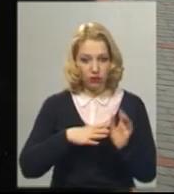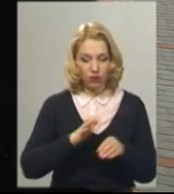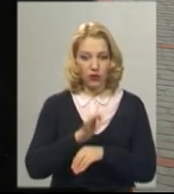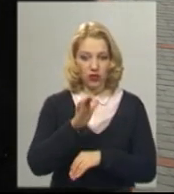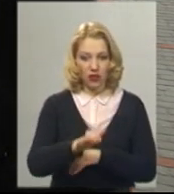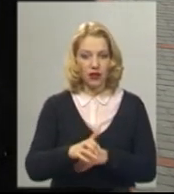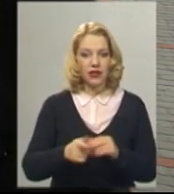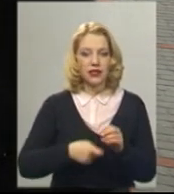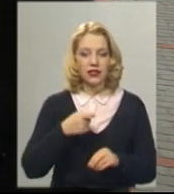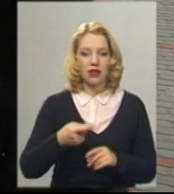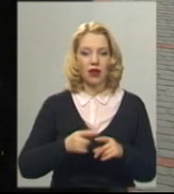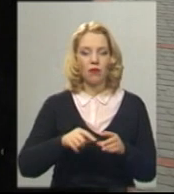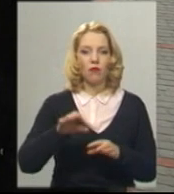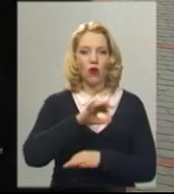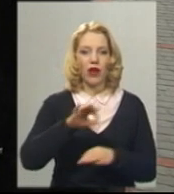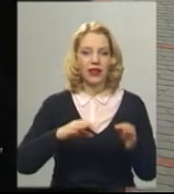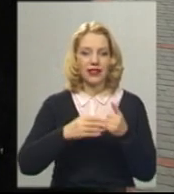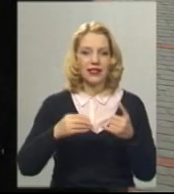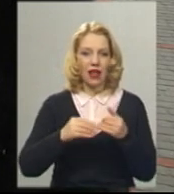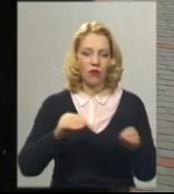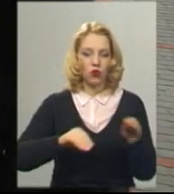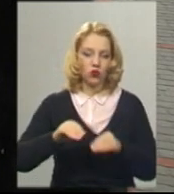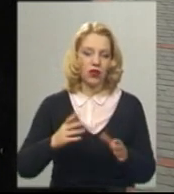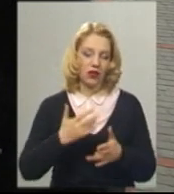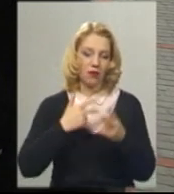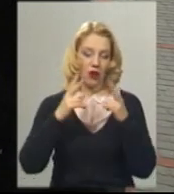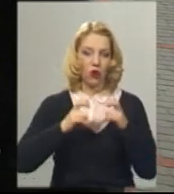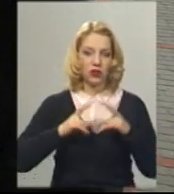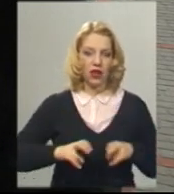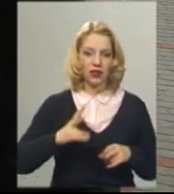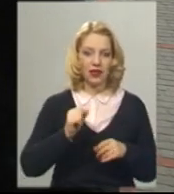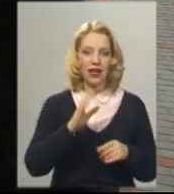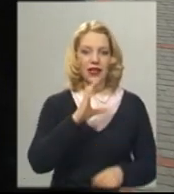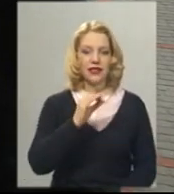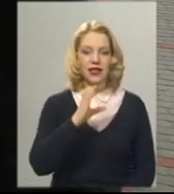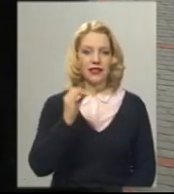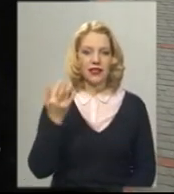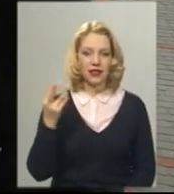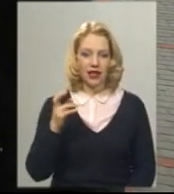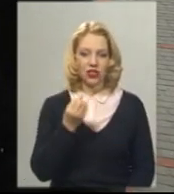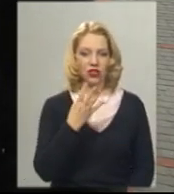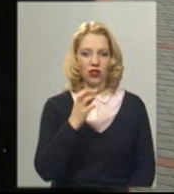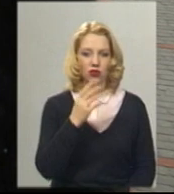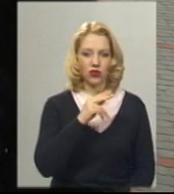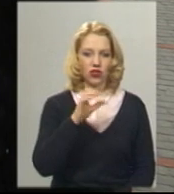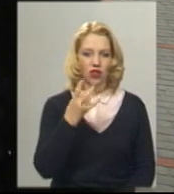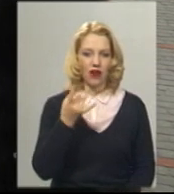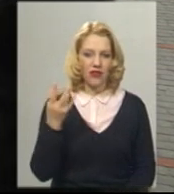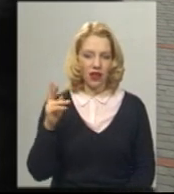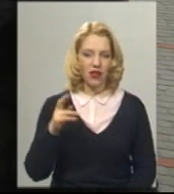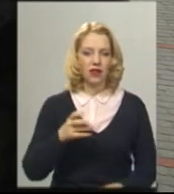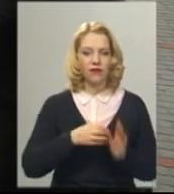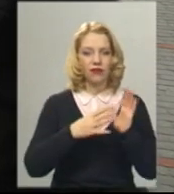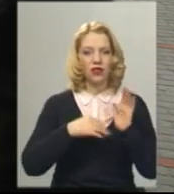заяви, свої проекти земнеустрою, які ми розглянули на сесії 14 червня 2019 року.